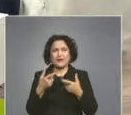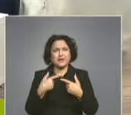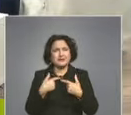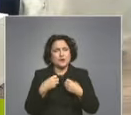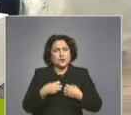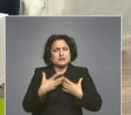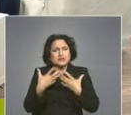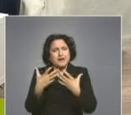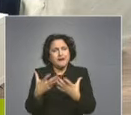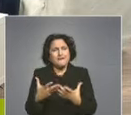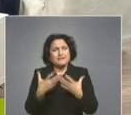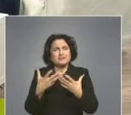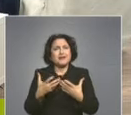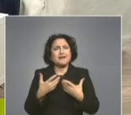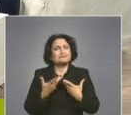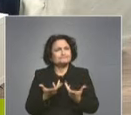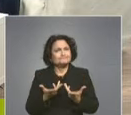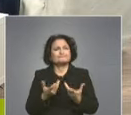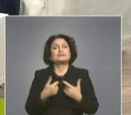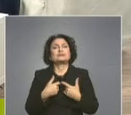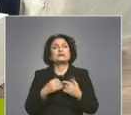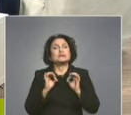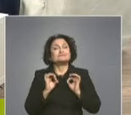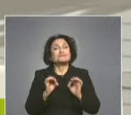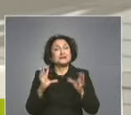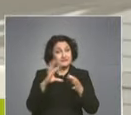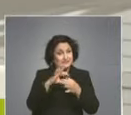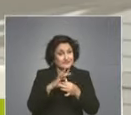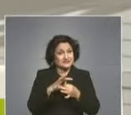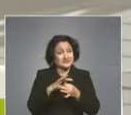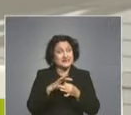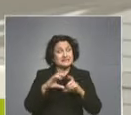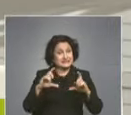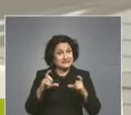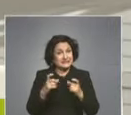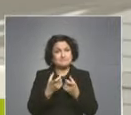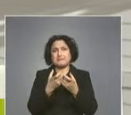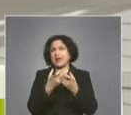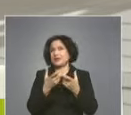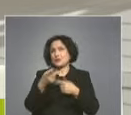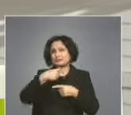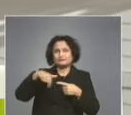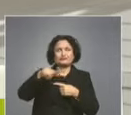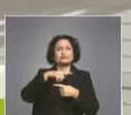не беше някаква стирачка. Да, в тази връзка от много семейното обкръжение съм видял положителен пример за това как човек може да